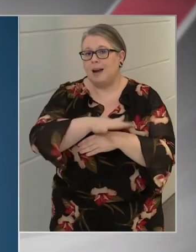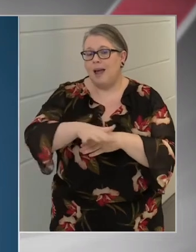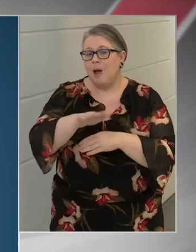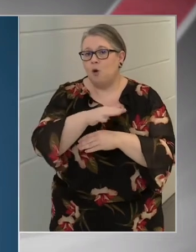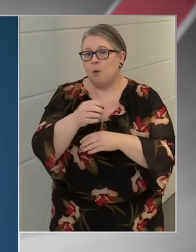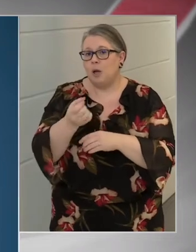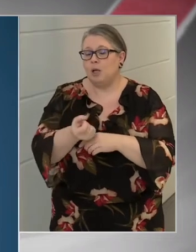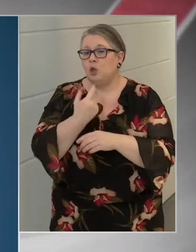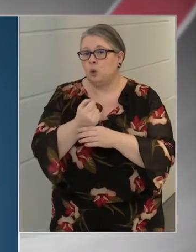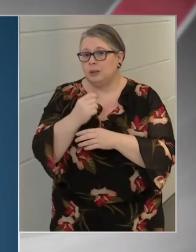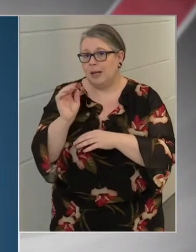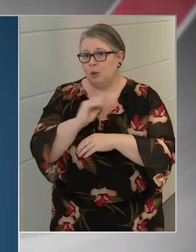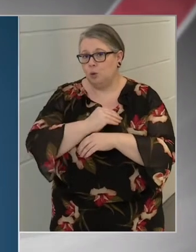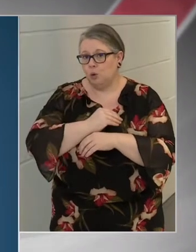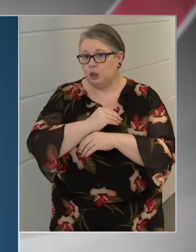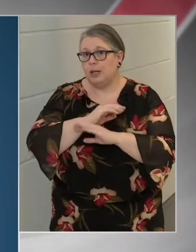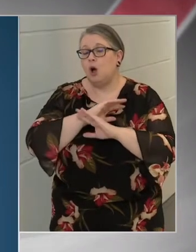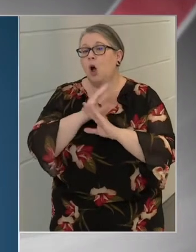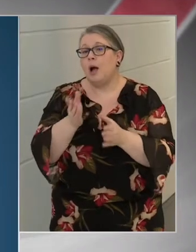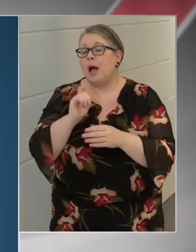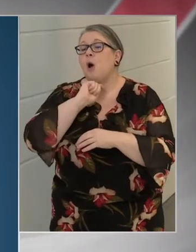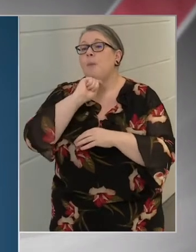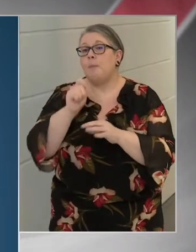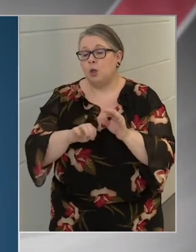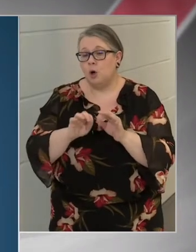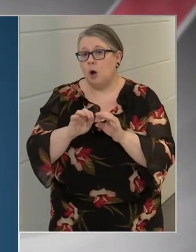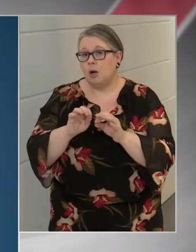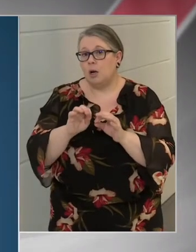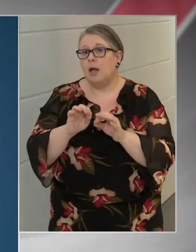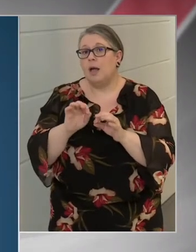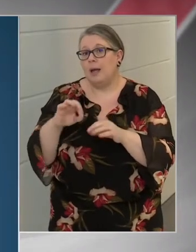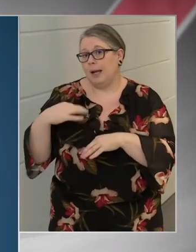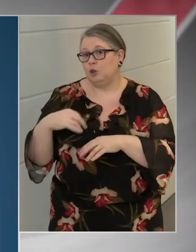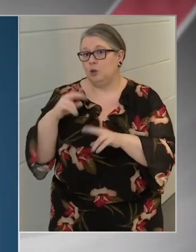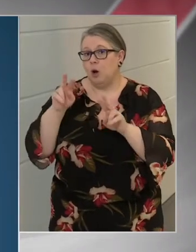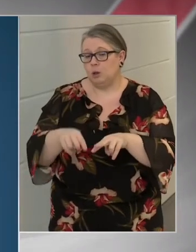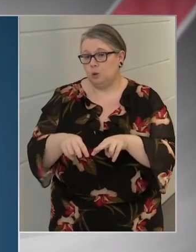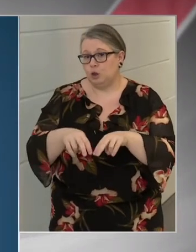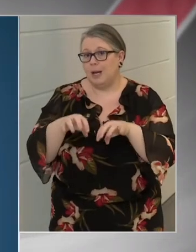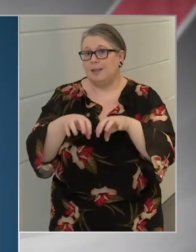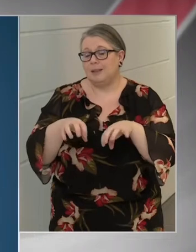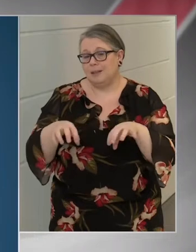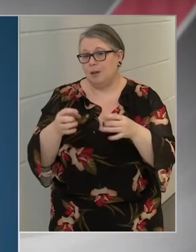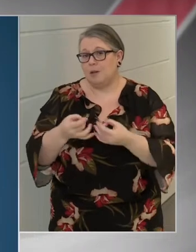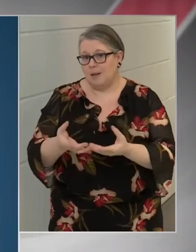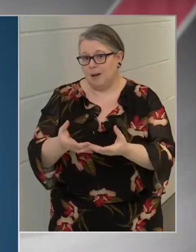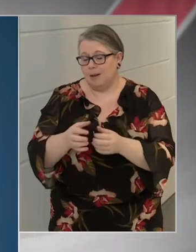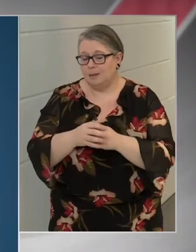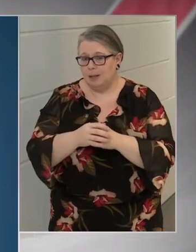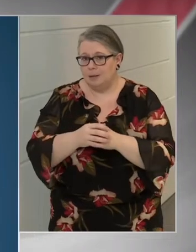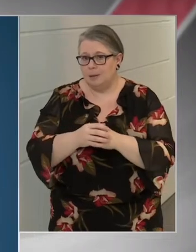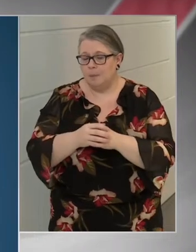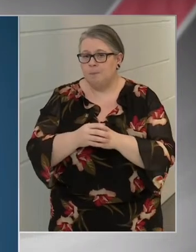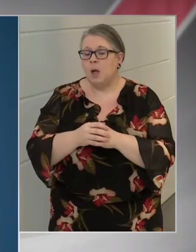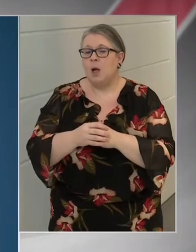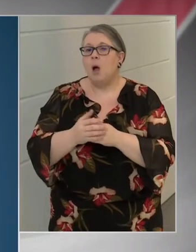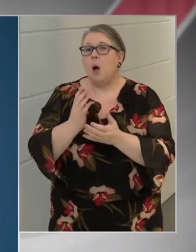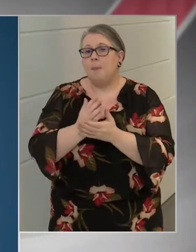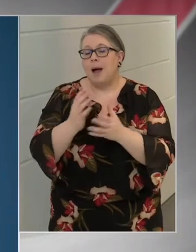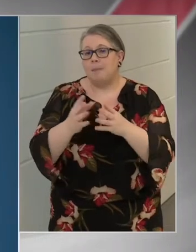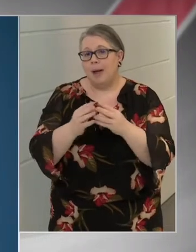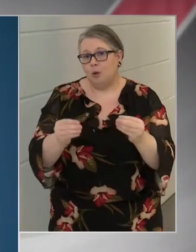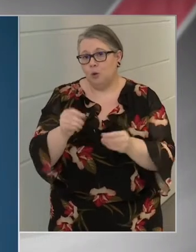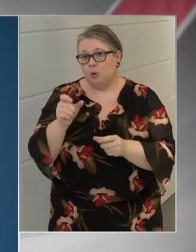Gyógyszerügynökség, akár pedig a Magyar Egészségügyi Hatóság tette ezt. A gyógyultak